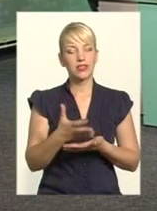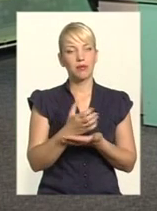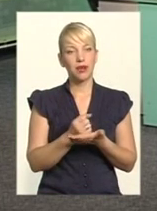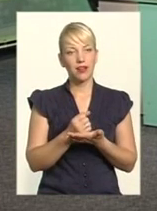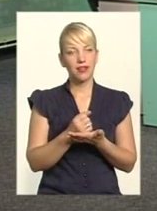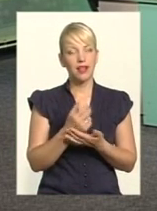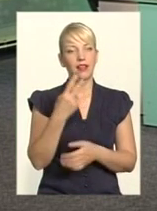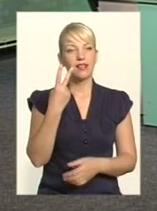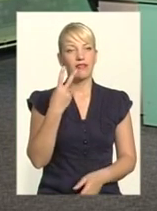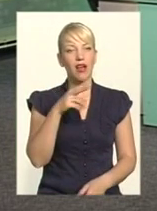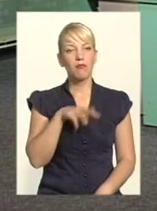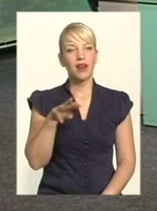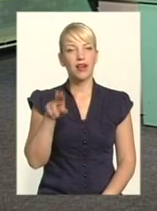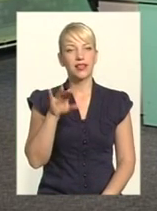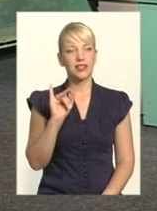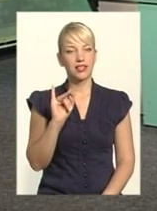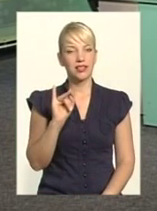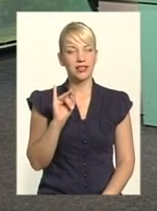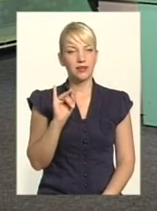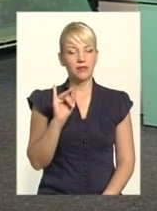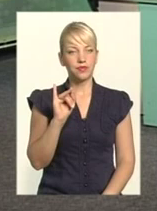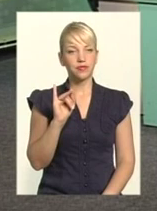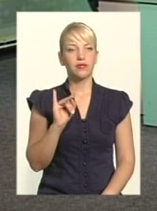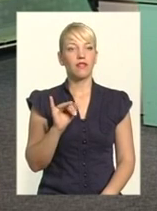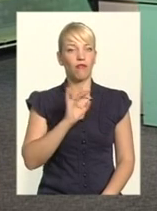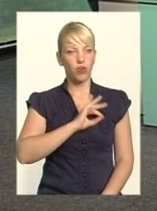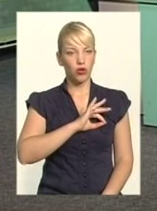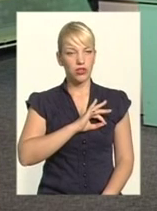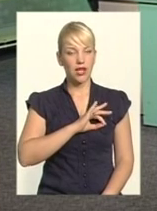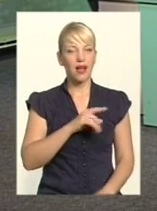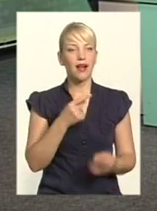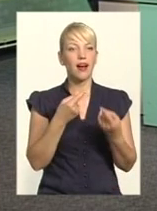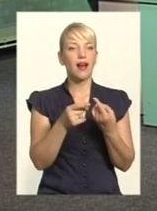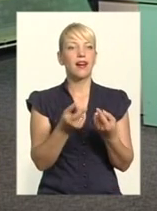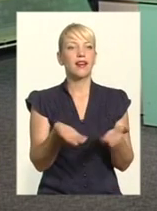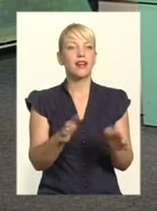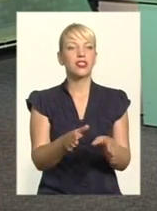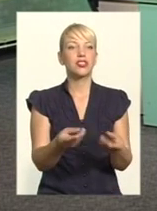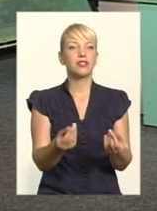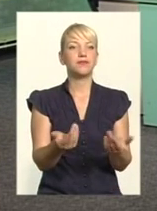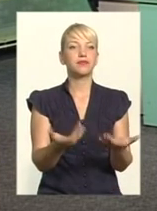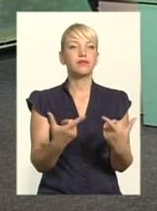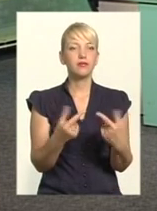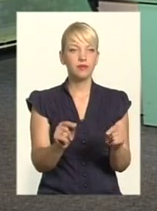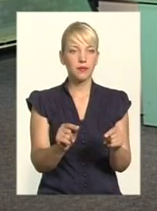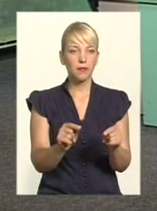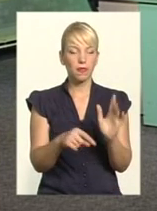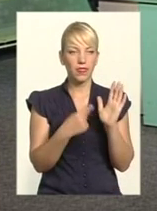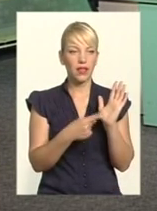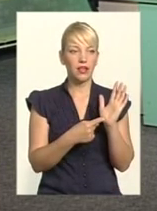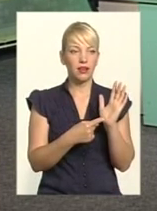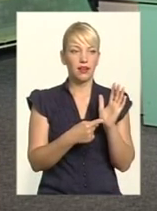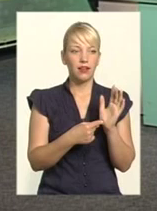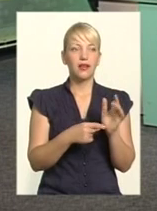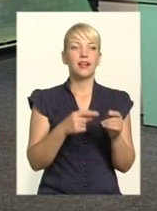Інша справа. Решта. Решта де осіб? Решта, знаєте, так само, ці перерозподілена на Перерозподілена всередині, десь там, я не знаю, на що